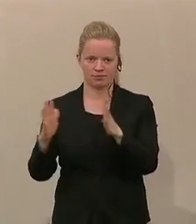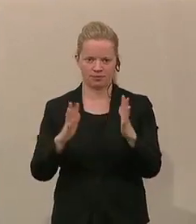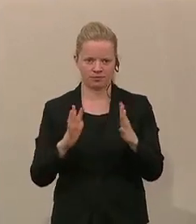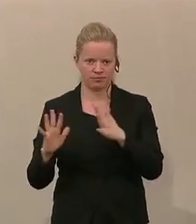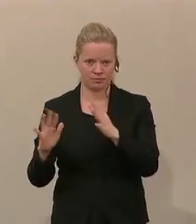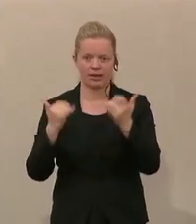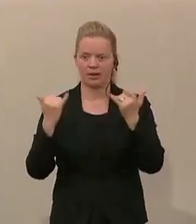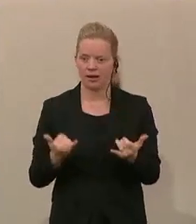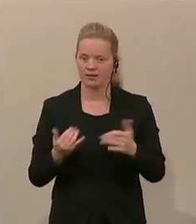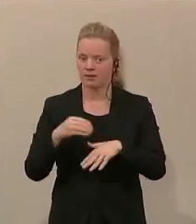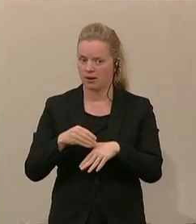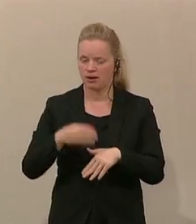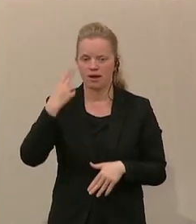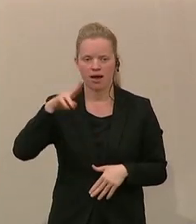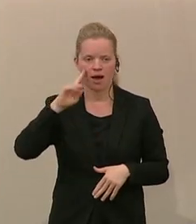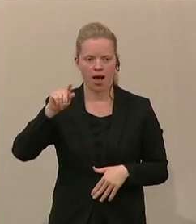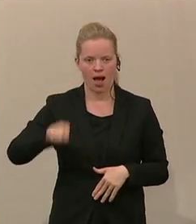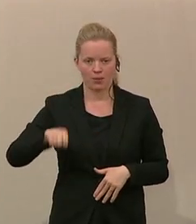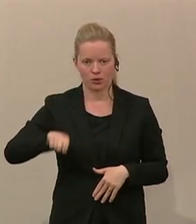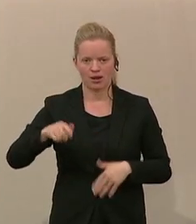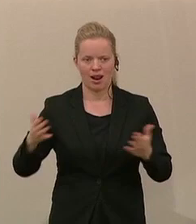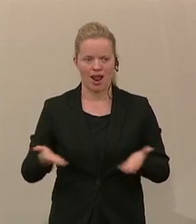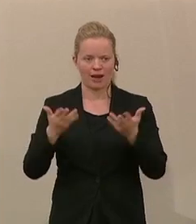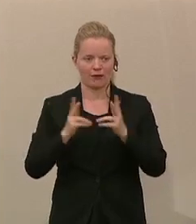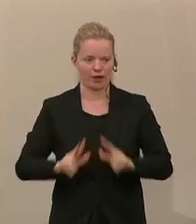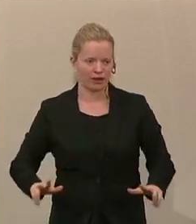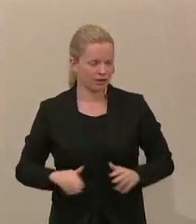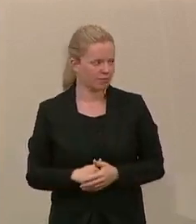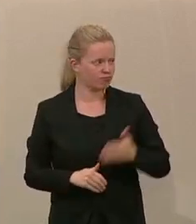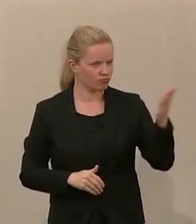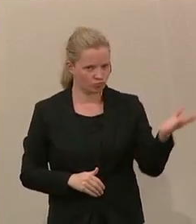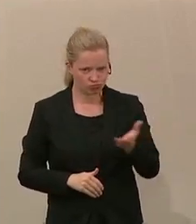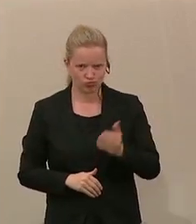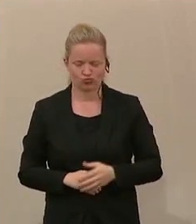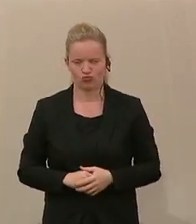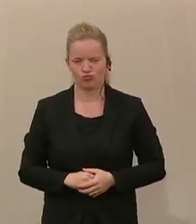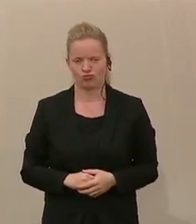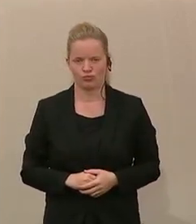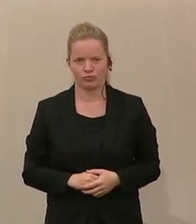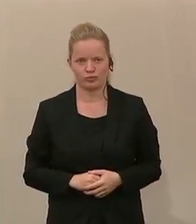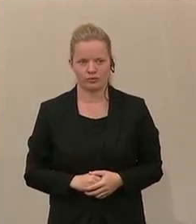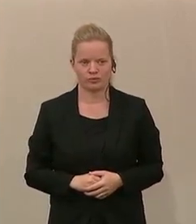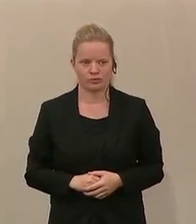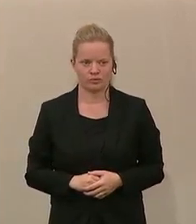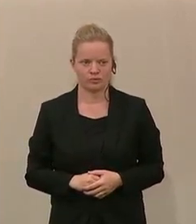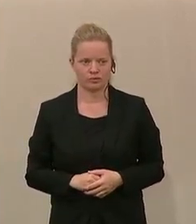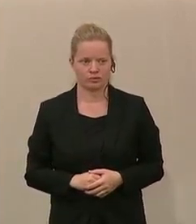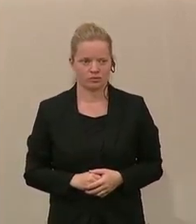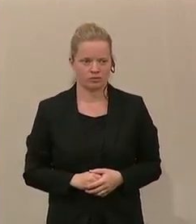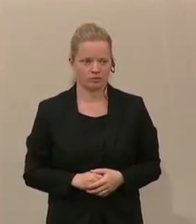Wendelin Mölzer, Unterrichtssprecher der FPÖ, hofft, dass es in der Stärkung der Europabildung in Schulen zu einem gemeinsamen Antrag aller Parteien kommen wird. Mölzer, Unterrichtssprecher